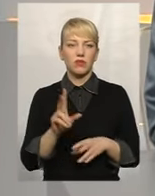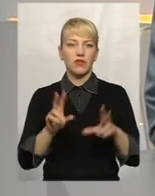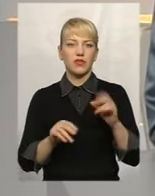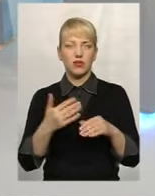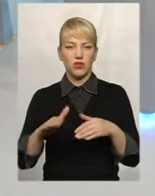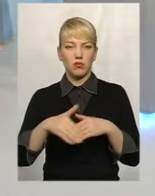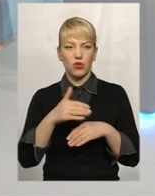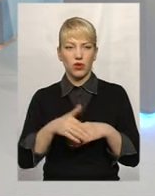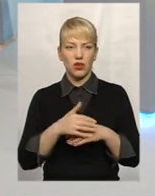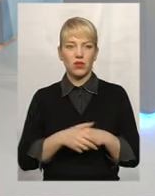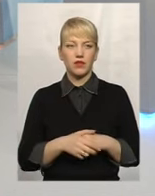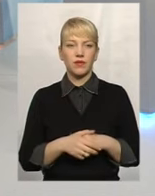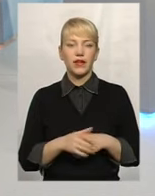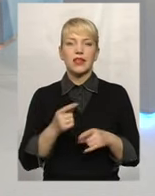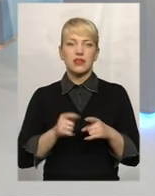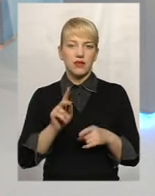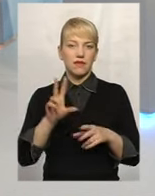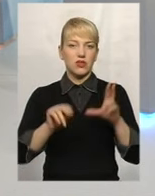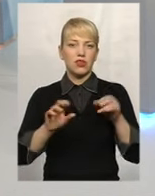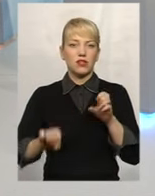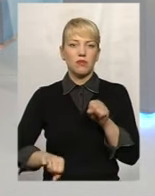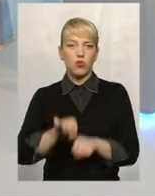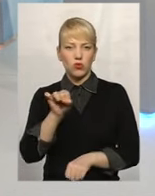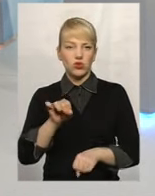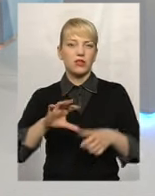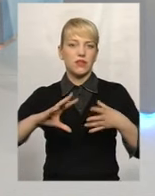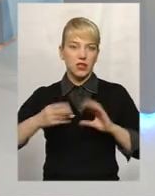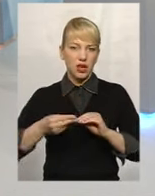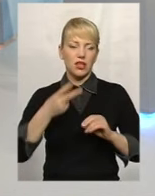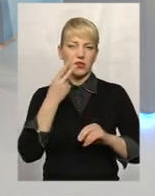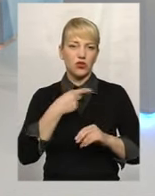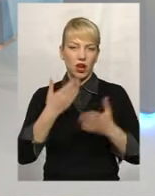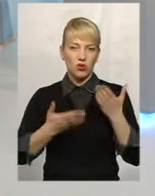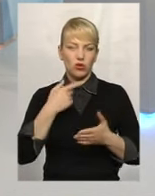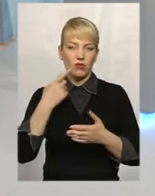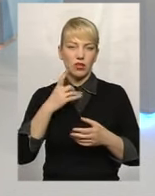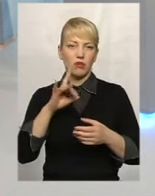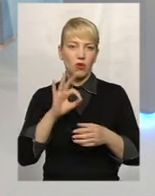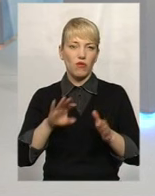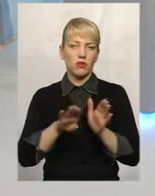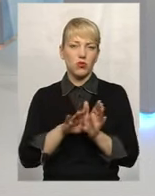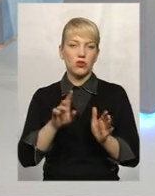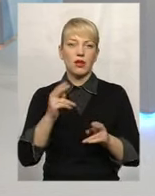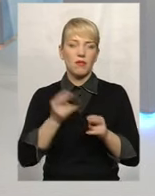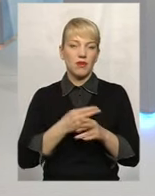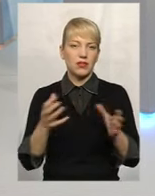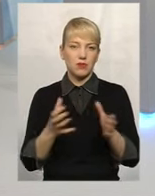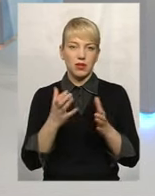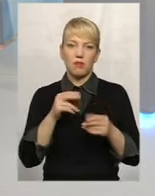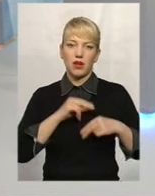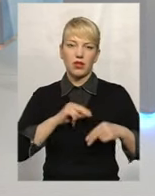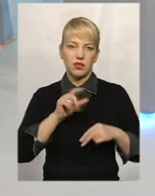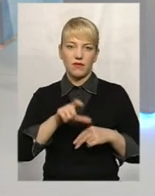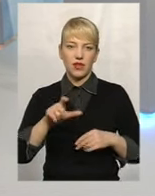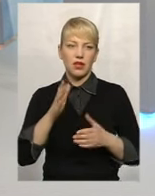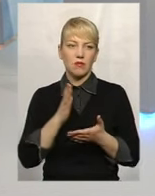покарання, так? Так, він допустив порушення. Взагалі, якщо говорити про відпустки без збереження, то є випадки, коли працівники мають право на